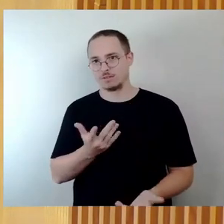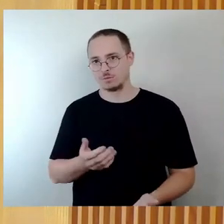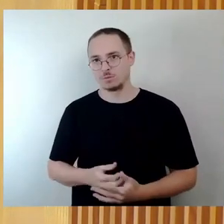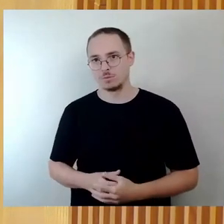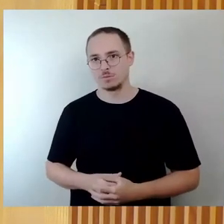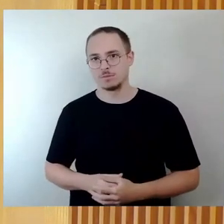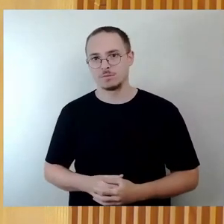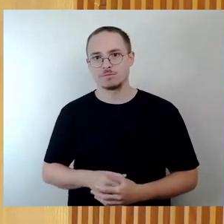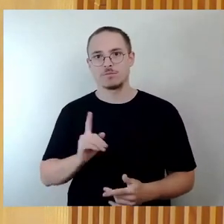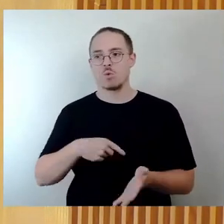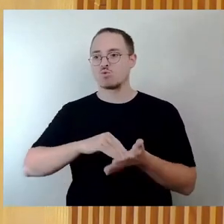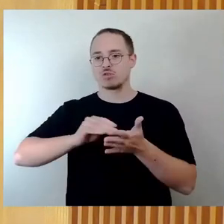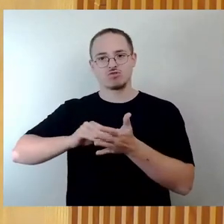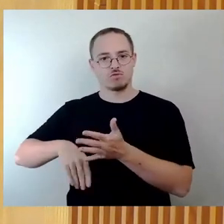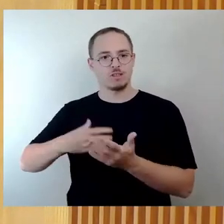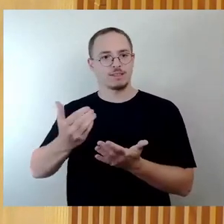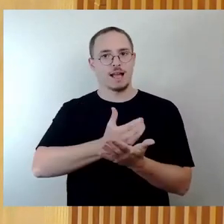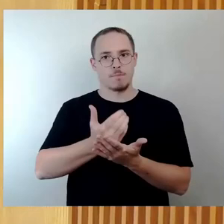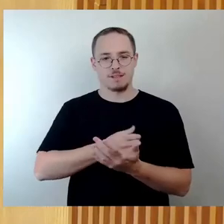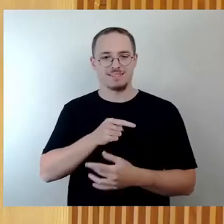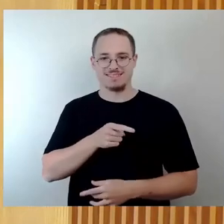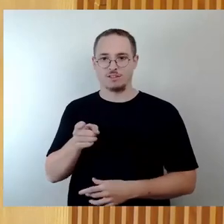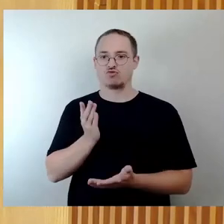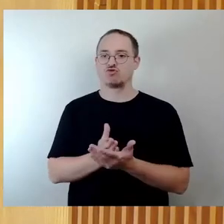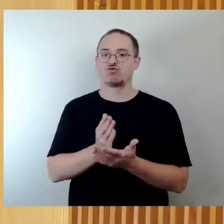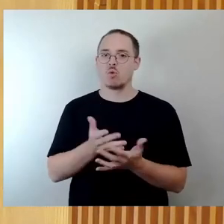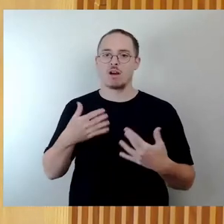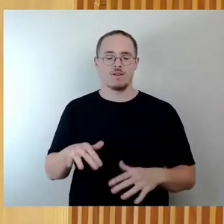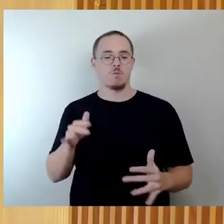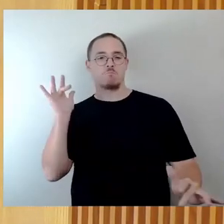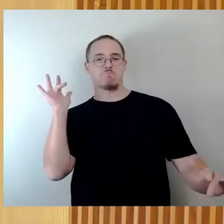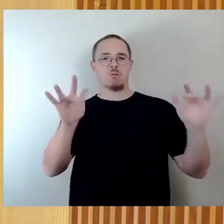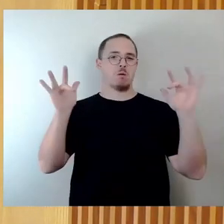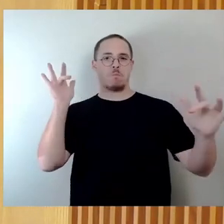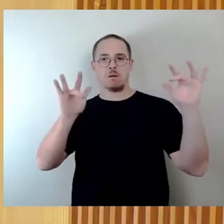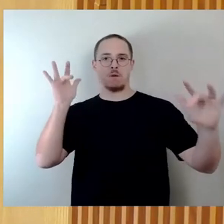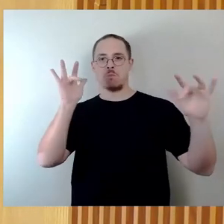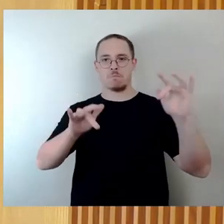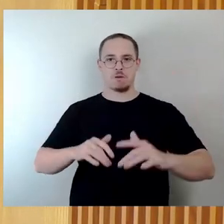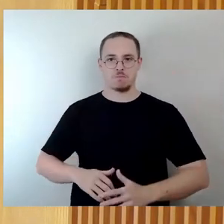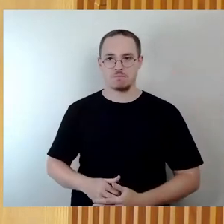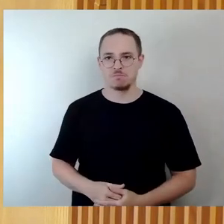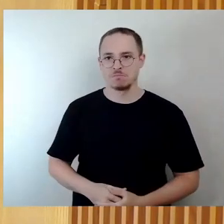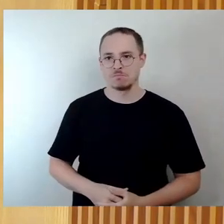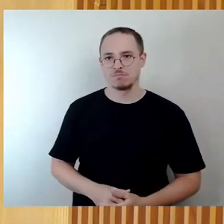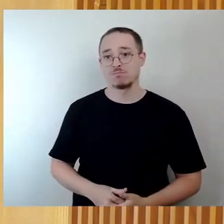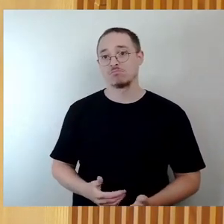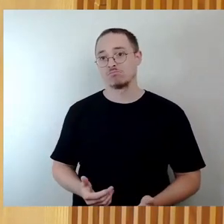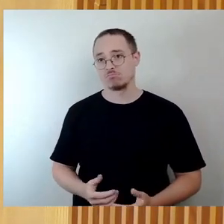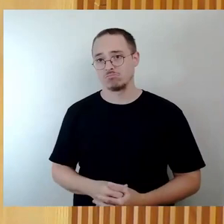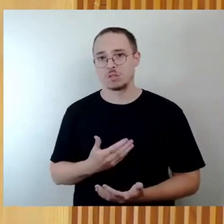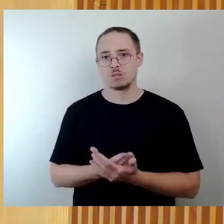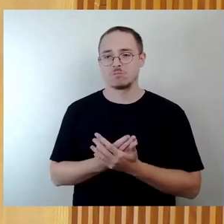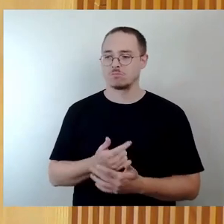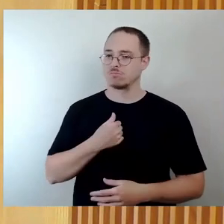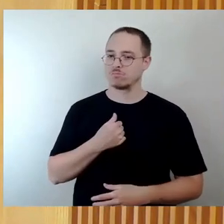zur Wahl zugelassen wird, gab es ja schon Anfeindungen. Dazu habe ich zwei folgende Fragen. Wie arbeitet denn aktuell die Landeshauptstadt